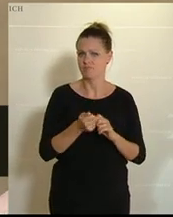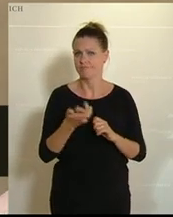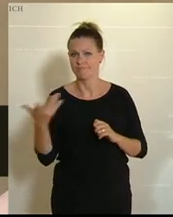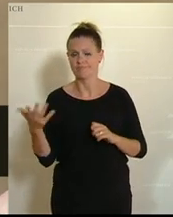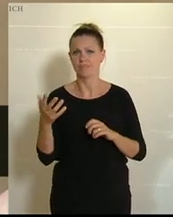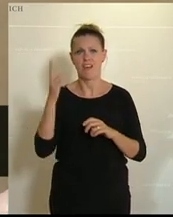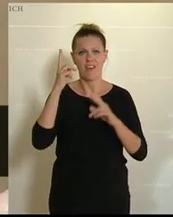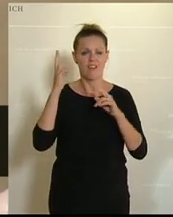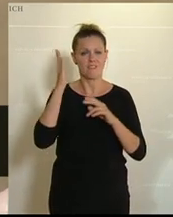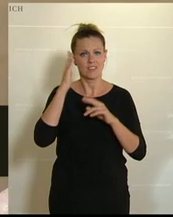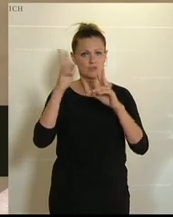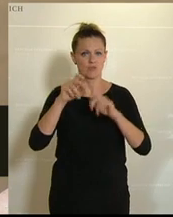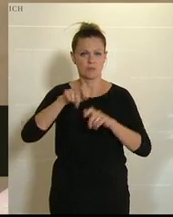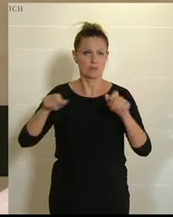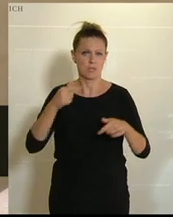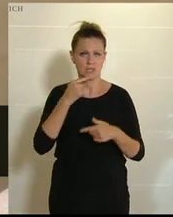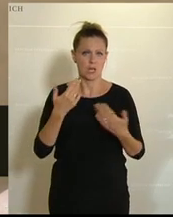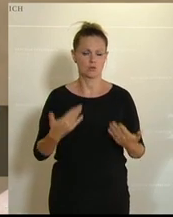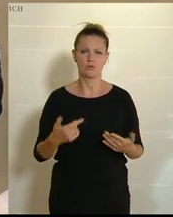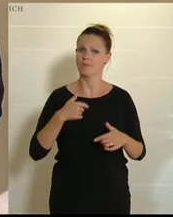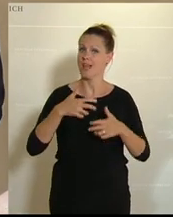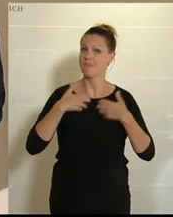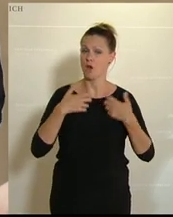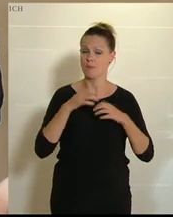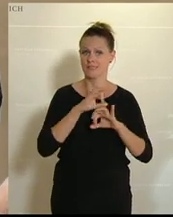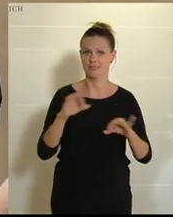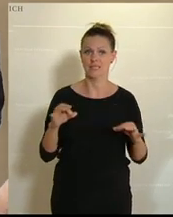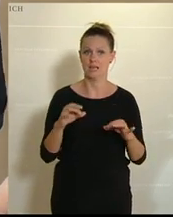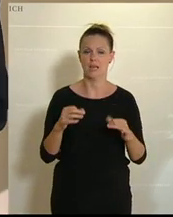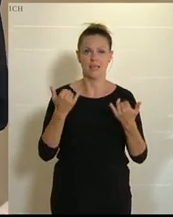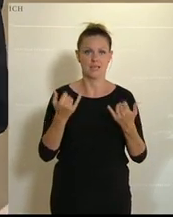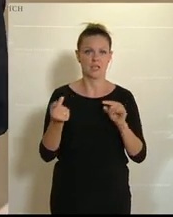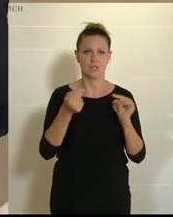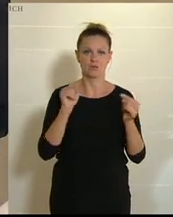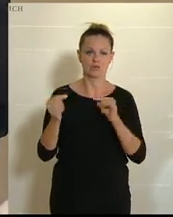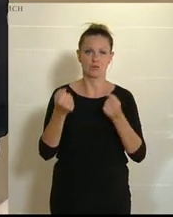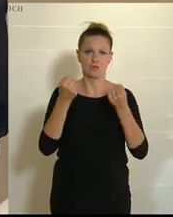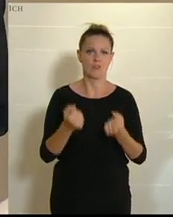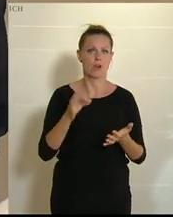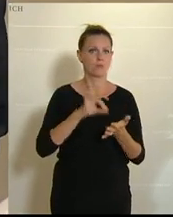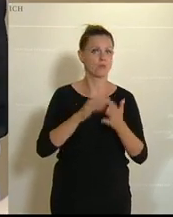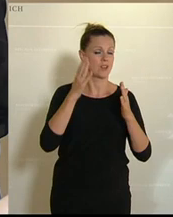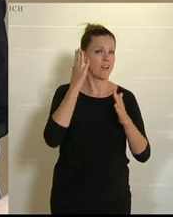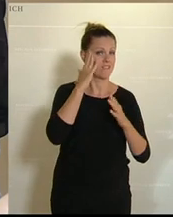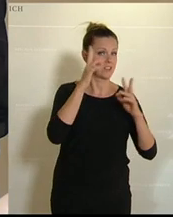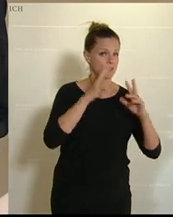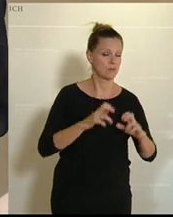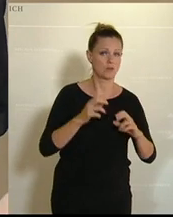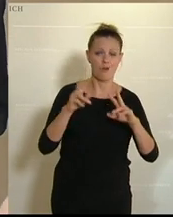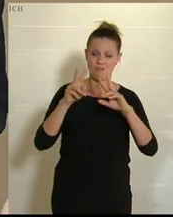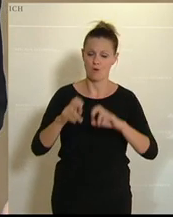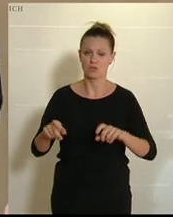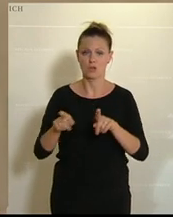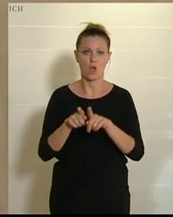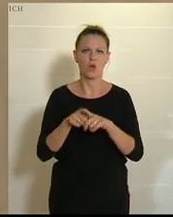Wissenschaftlerinnen und Wissenschaftler. Und ich freue mich, dass wir hier in dieser Debatte mit dem Schwerpunkt Wissenschaft und Forschung auch diese